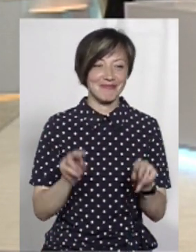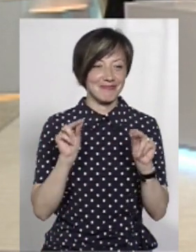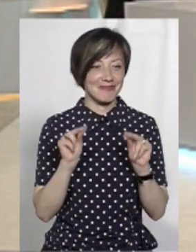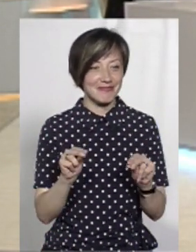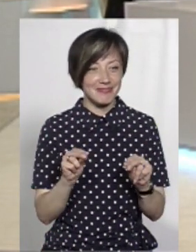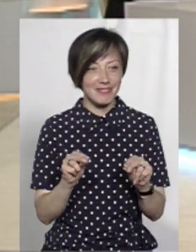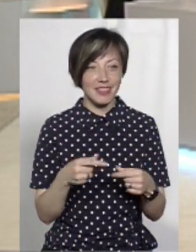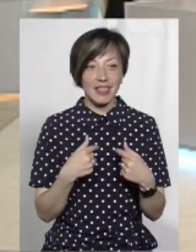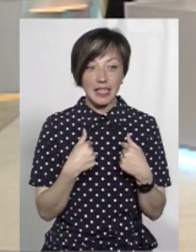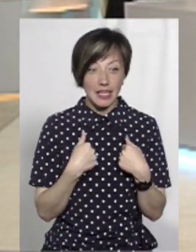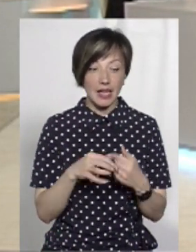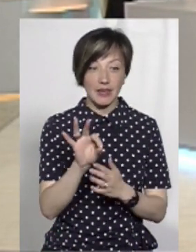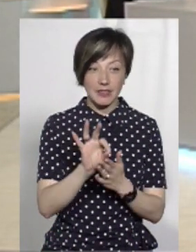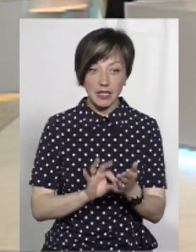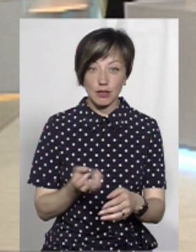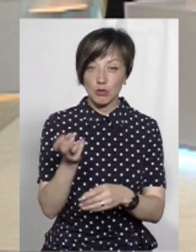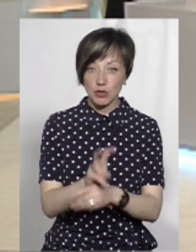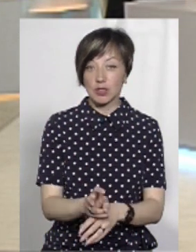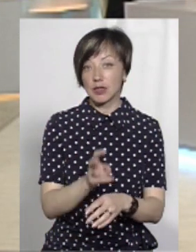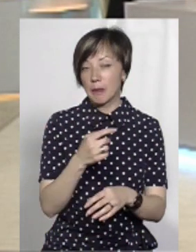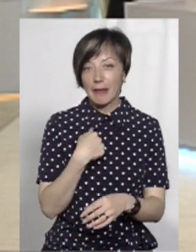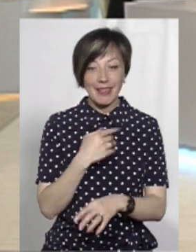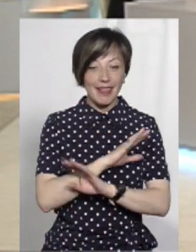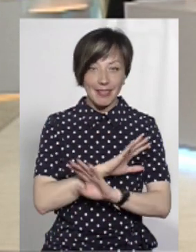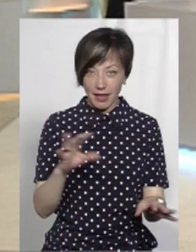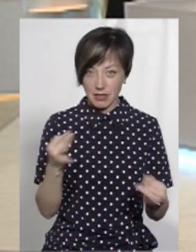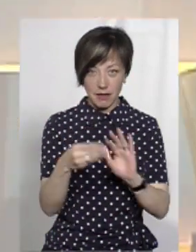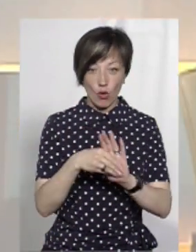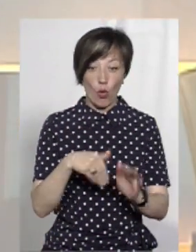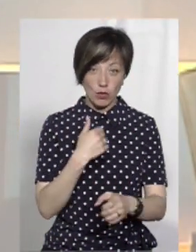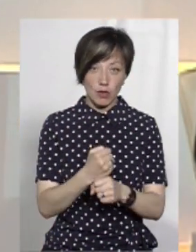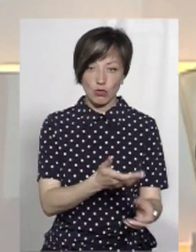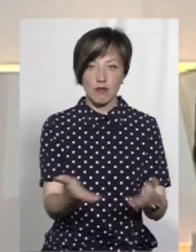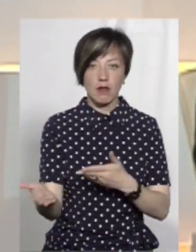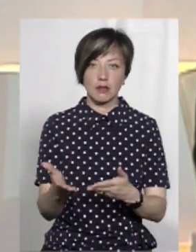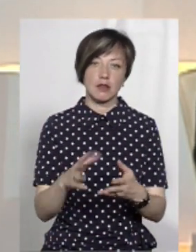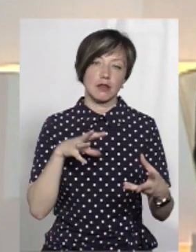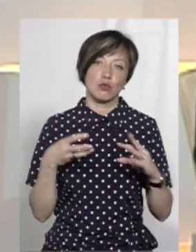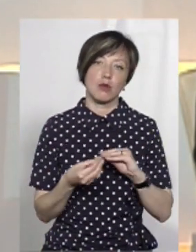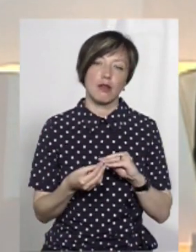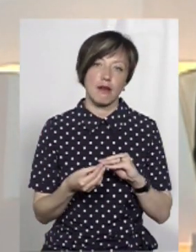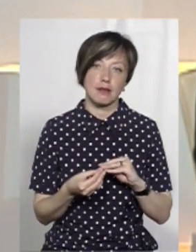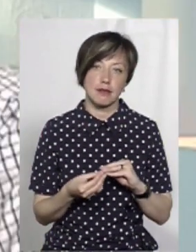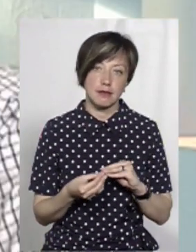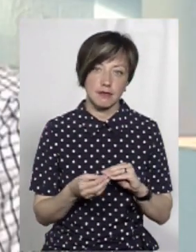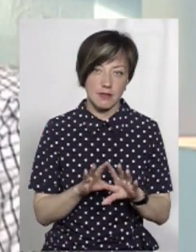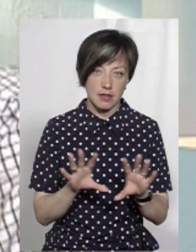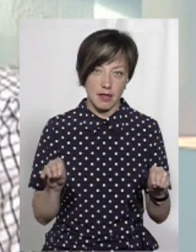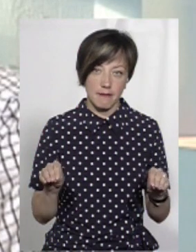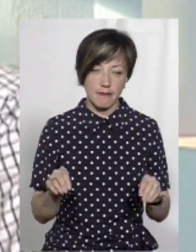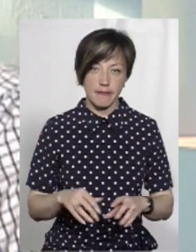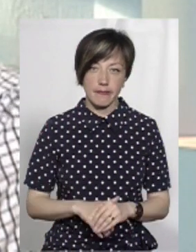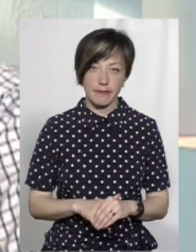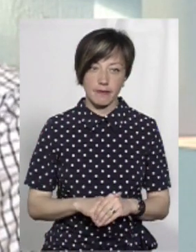Відверто. Я відразу, прийшовши, сказав, шановні, мене це не цікавить. Хочете працювати – працюйте на результат. Все.